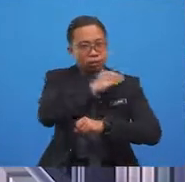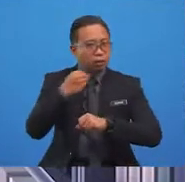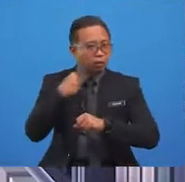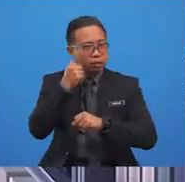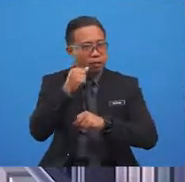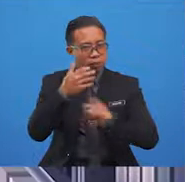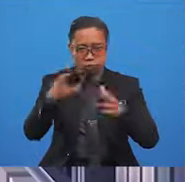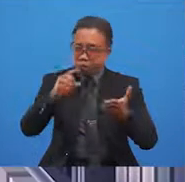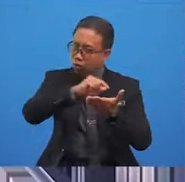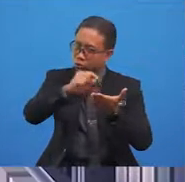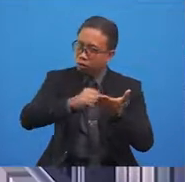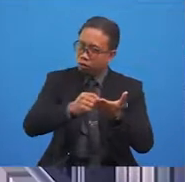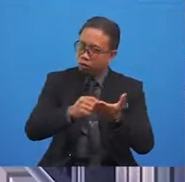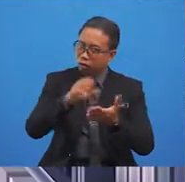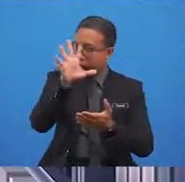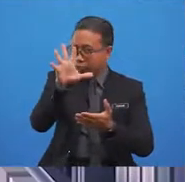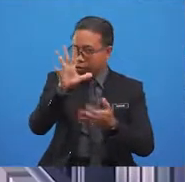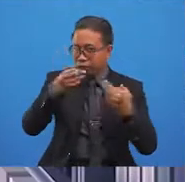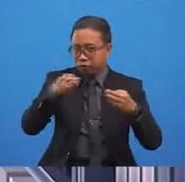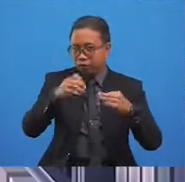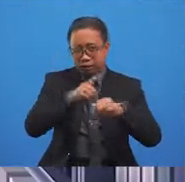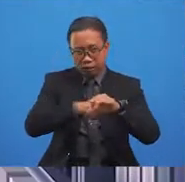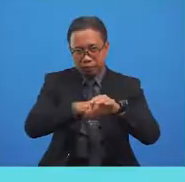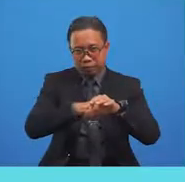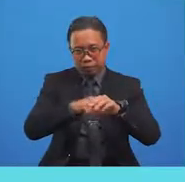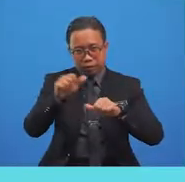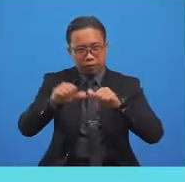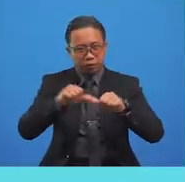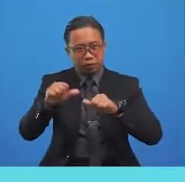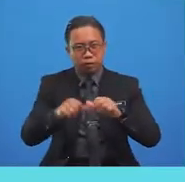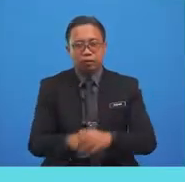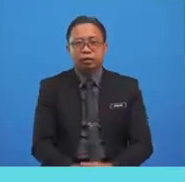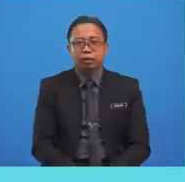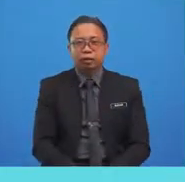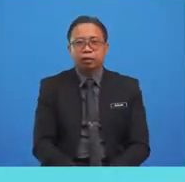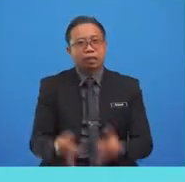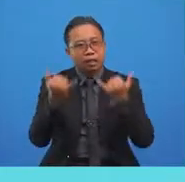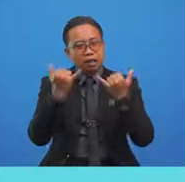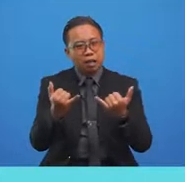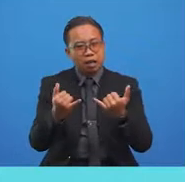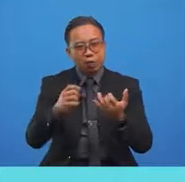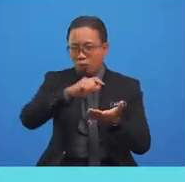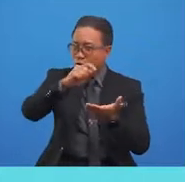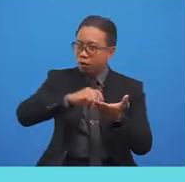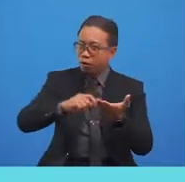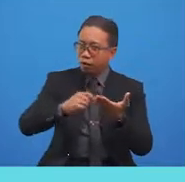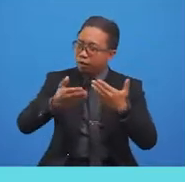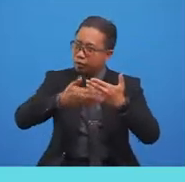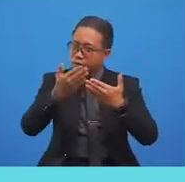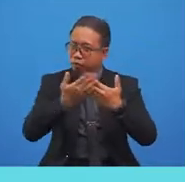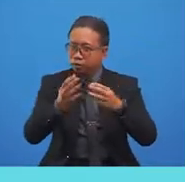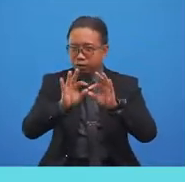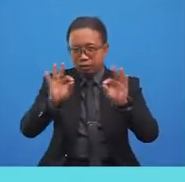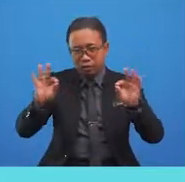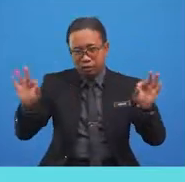have you written your five free time activities? Now, let's write simple sentences using